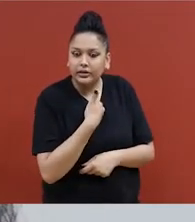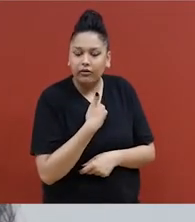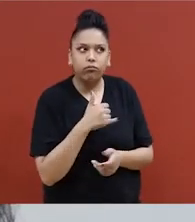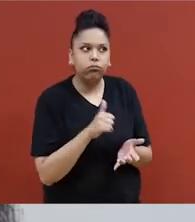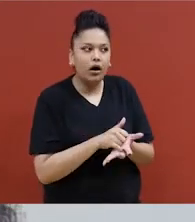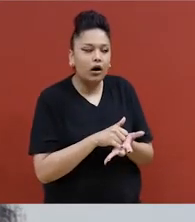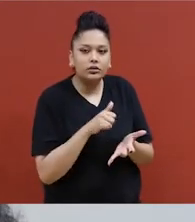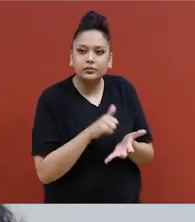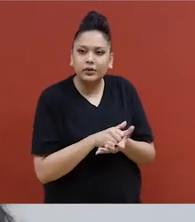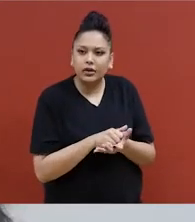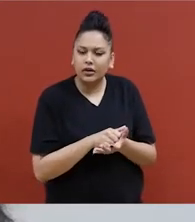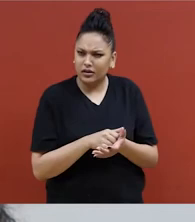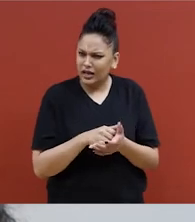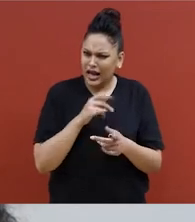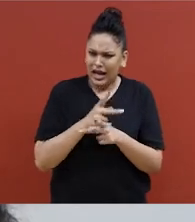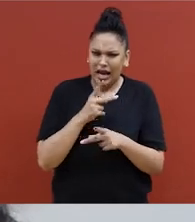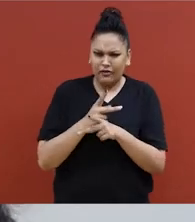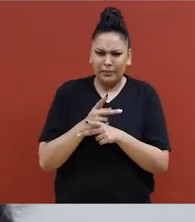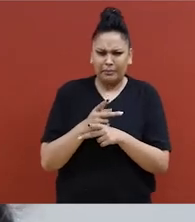être capable de s'habiller soi-même.